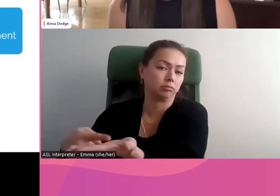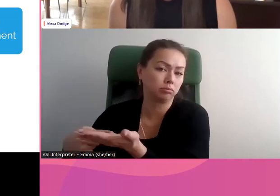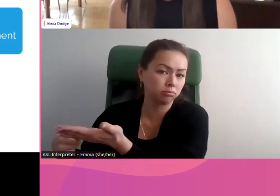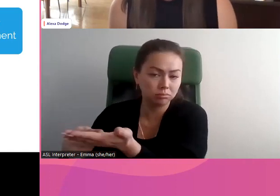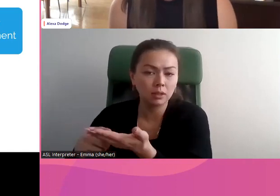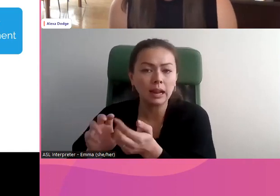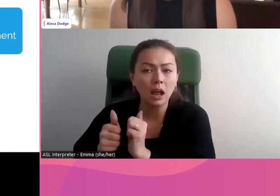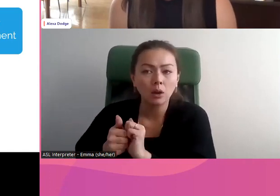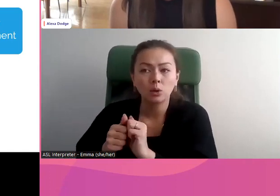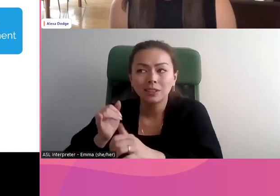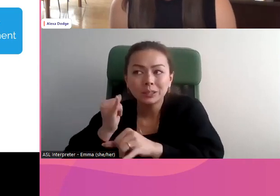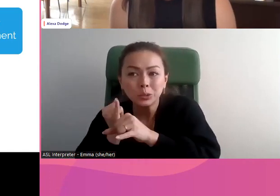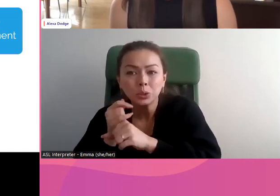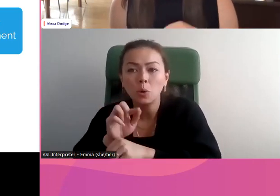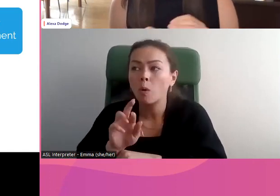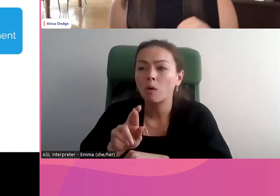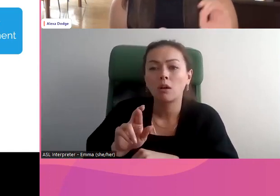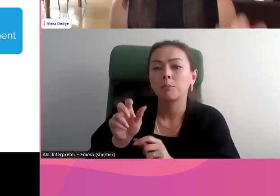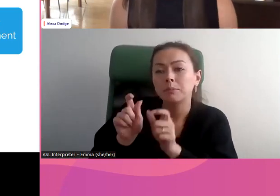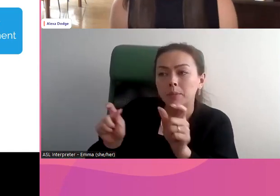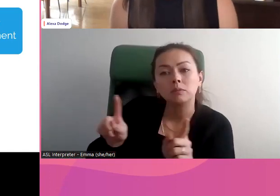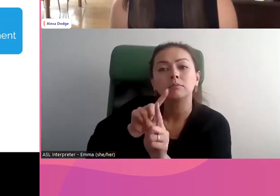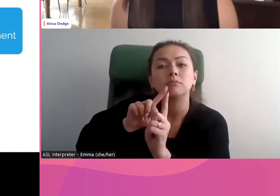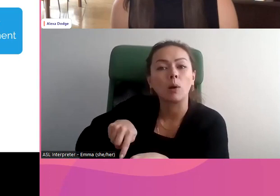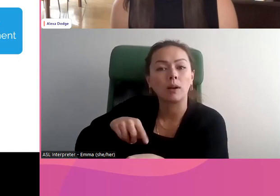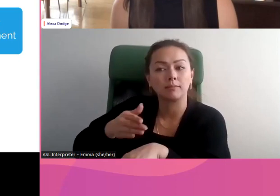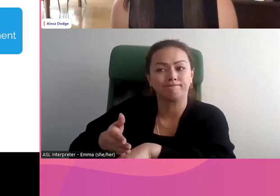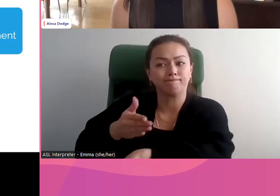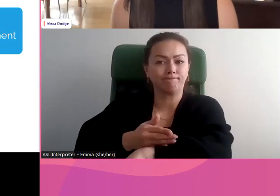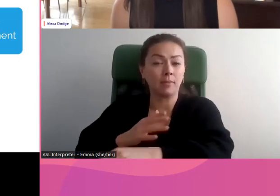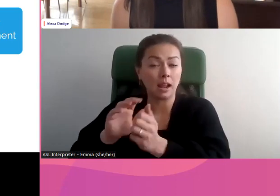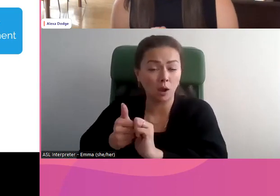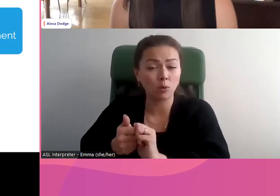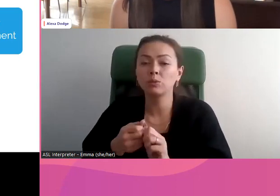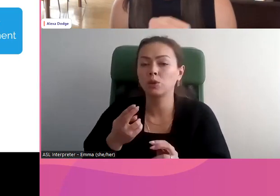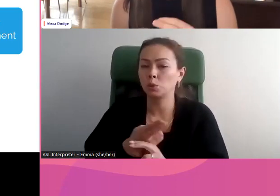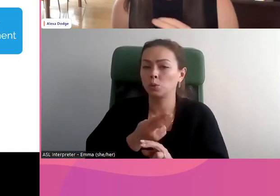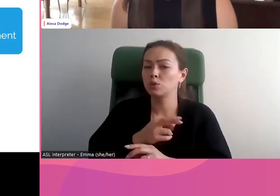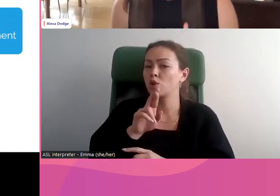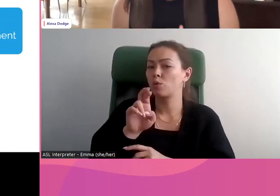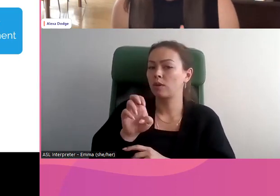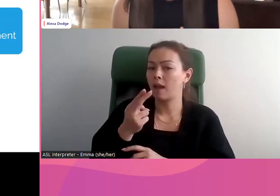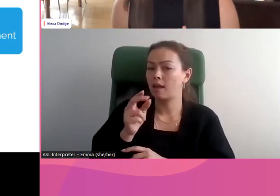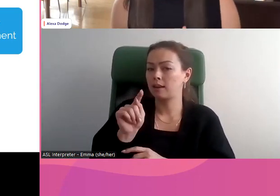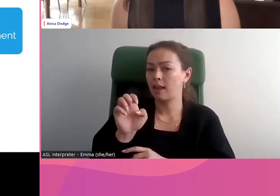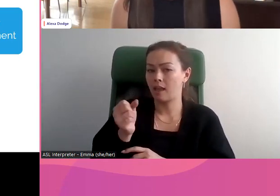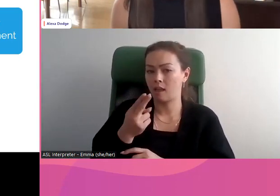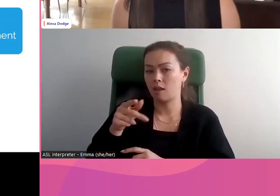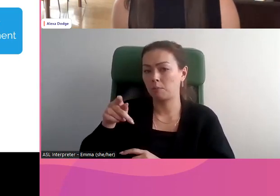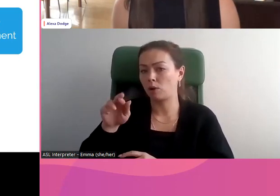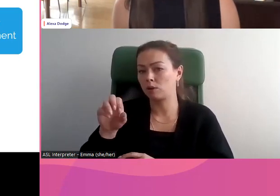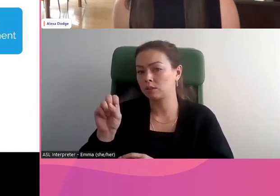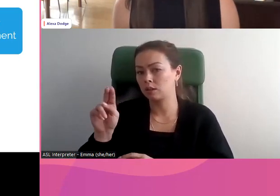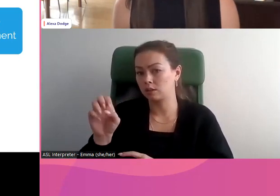à discuter d'une façon de réagir qui serait mieux de la part des établissements et des organismes. Alors, ici, nous